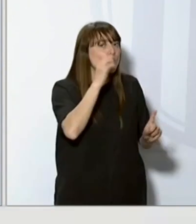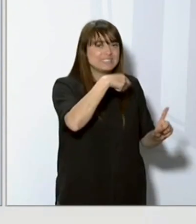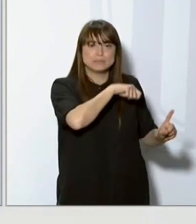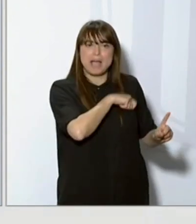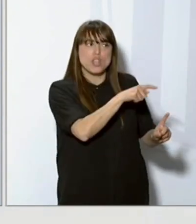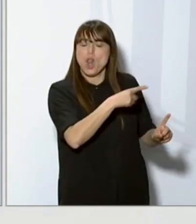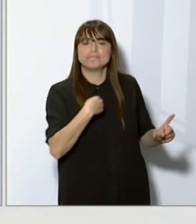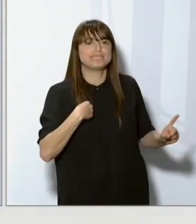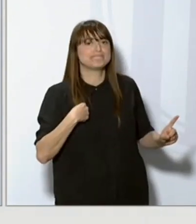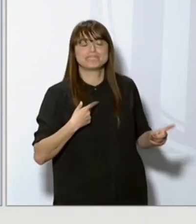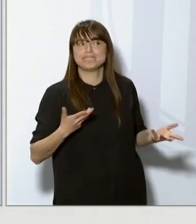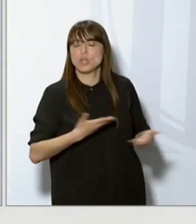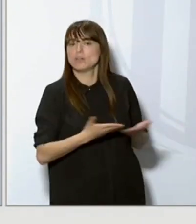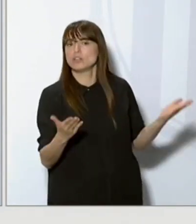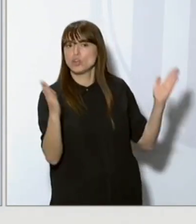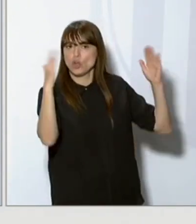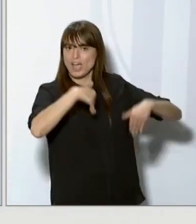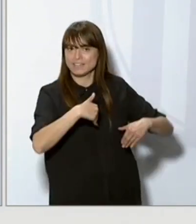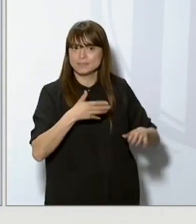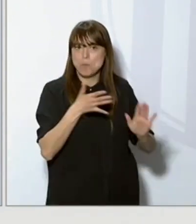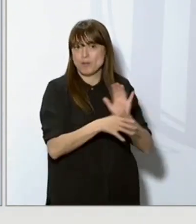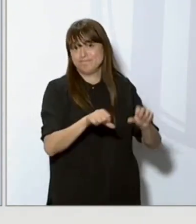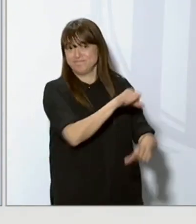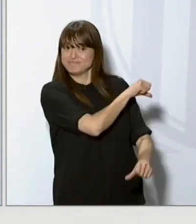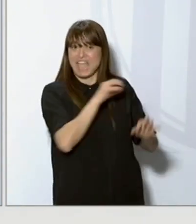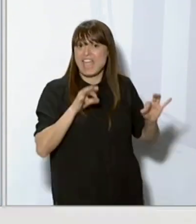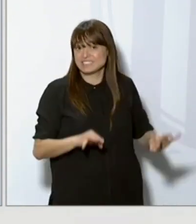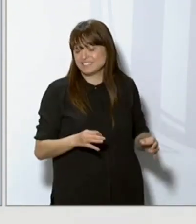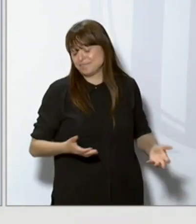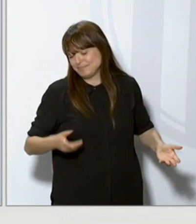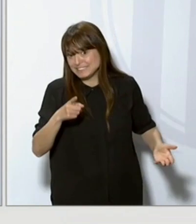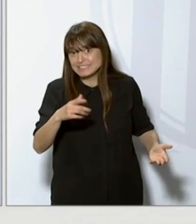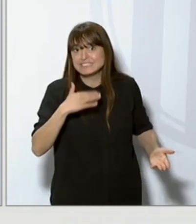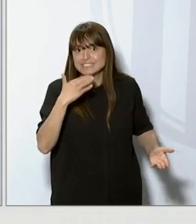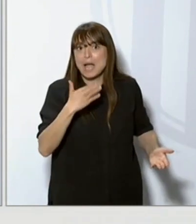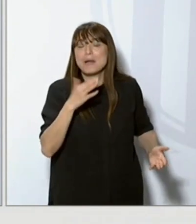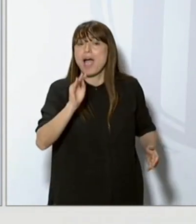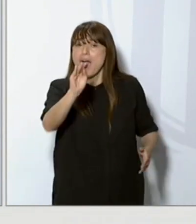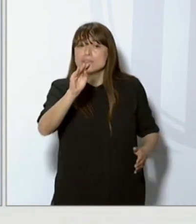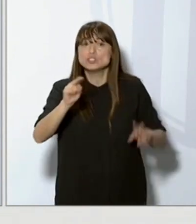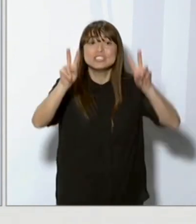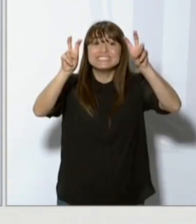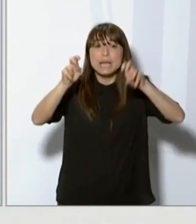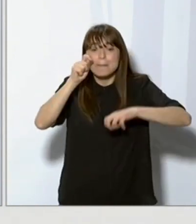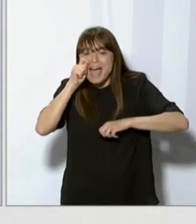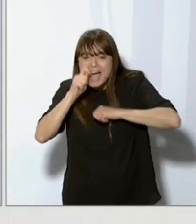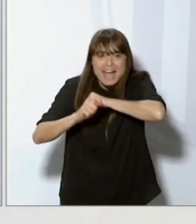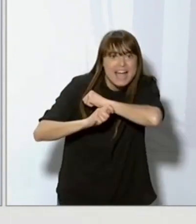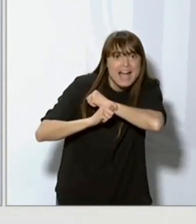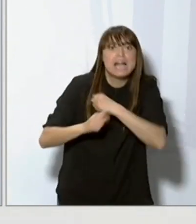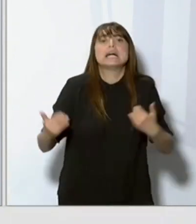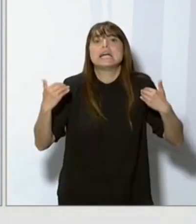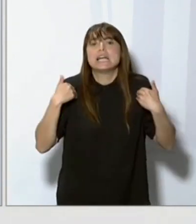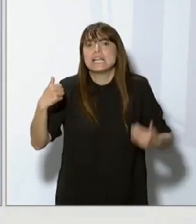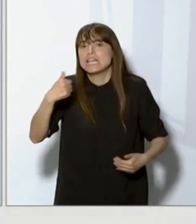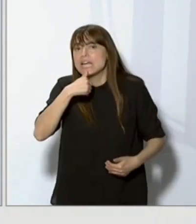espanyol. En tot cas, el que està clar és que el govern espanyol és l'únic responsable d'aquest cas d'espionatge, sigui per acció o per